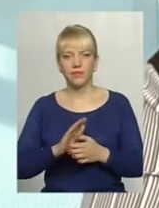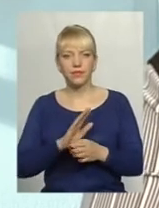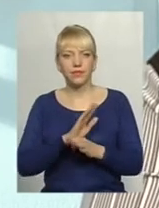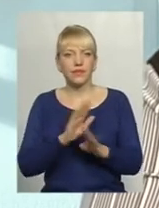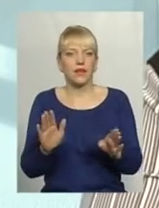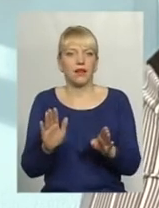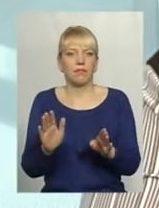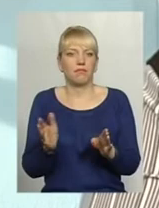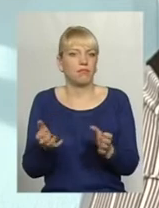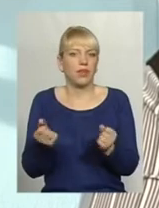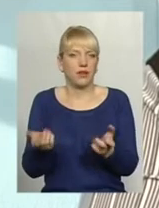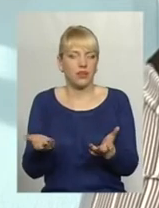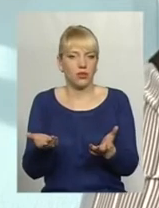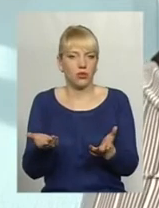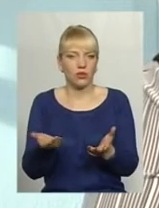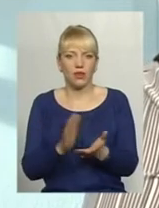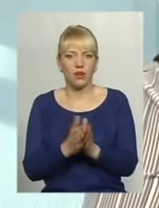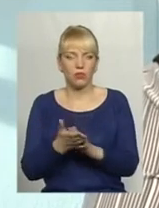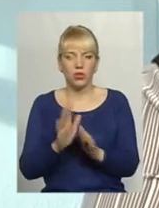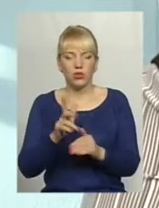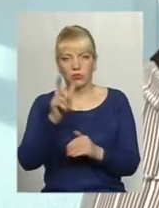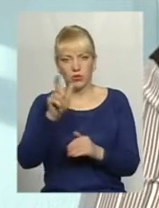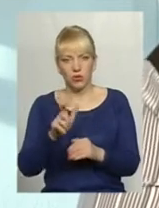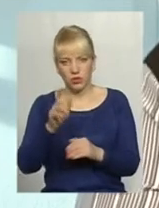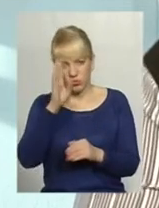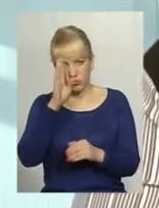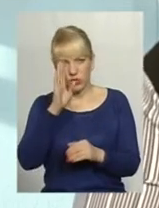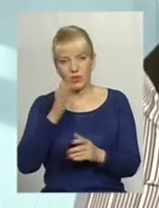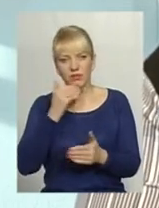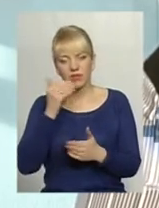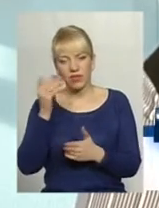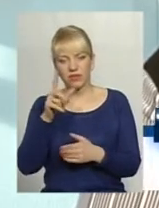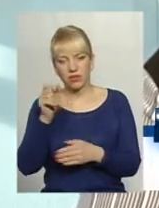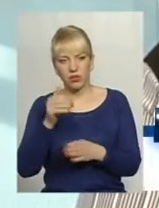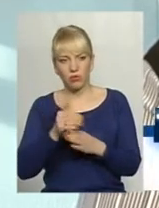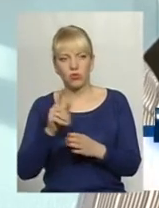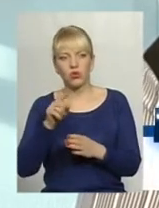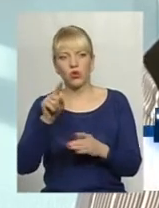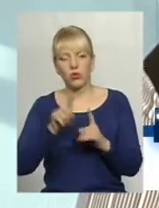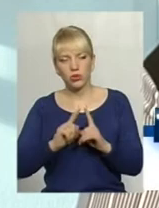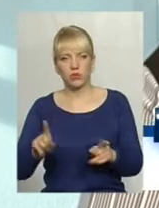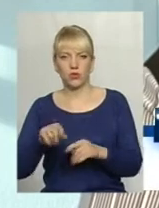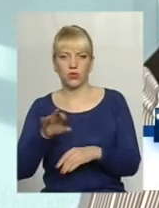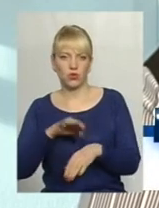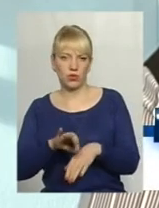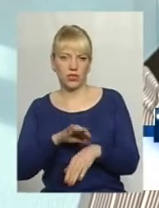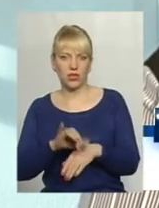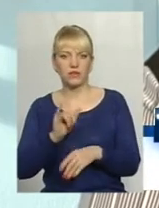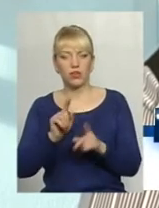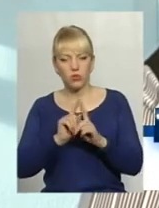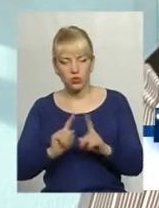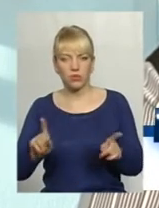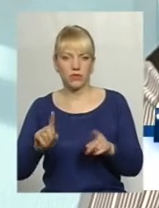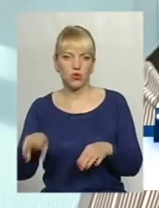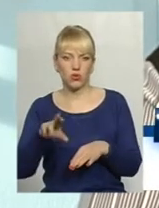чоловікові звертатися за допомогою, особливо щодо насильства, і особливо щодо насильства у сім'ї.